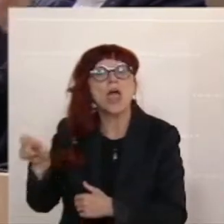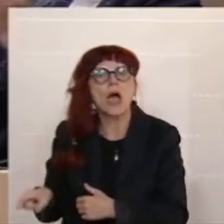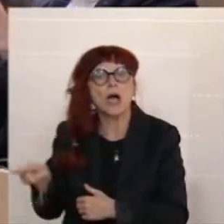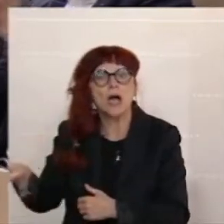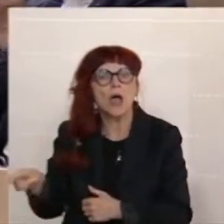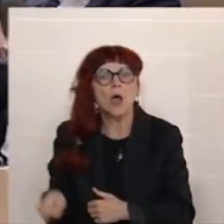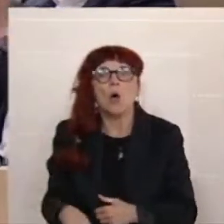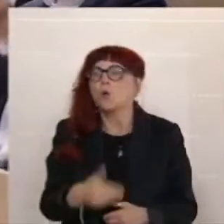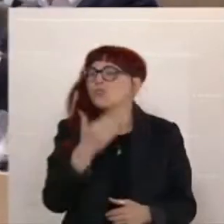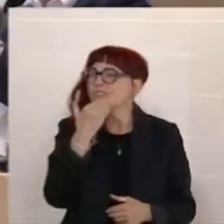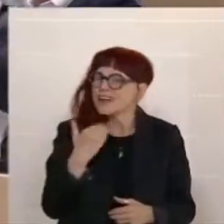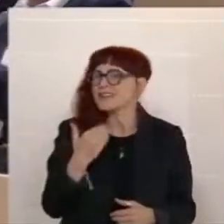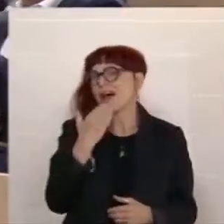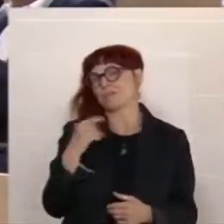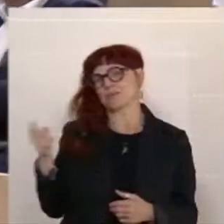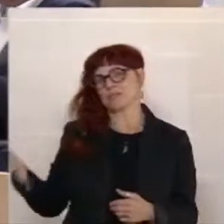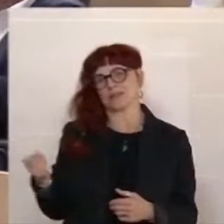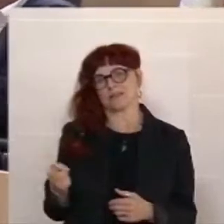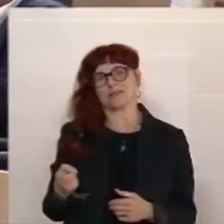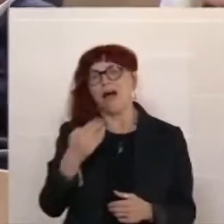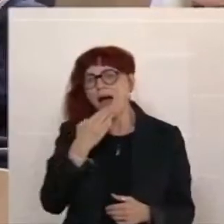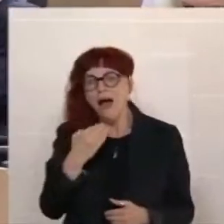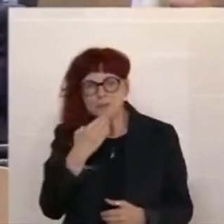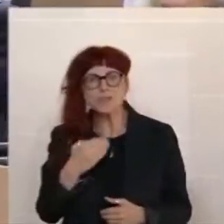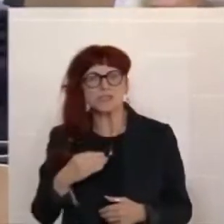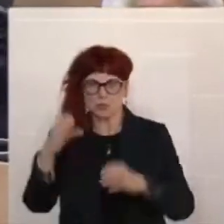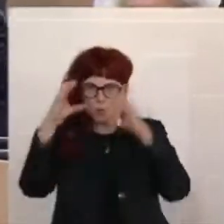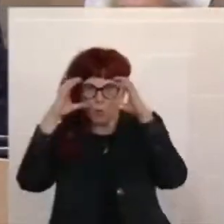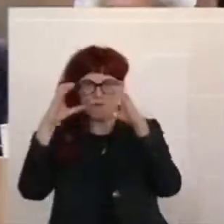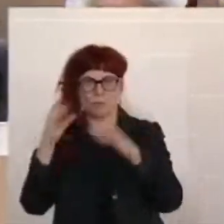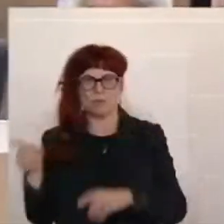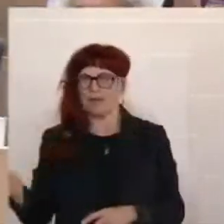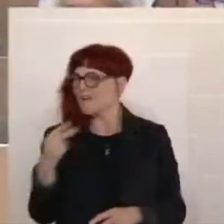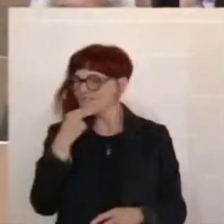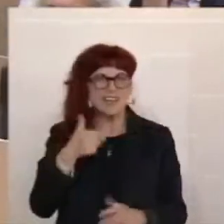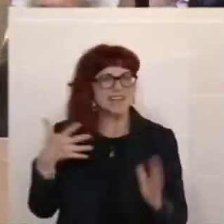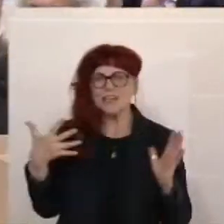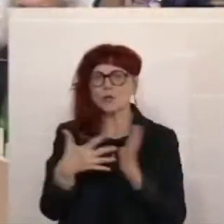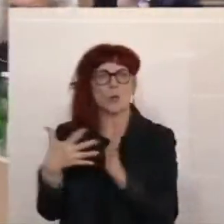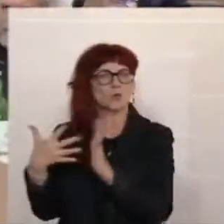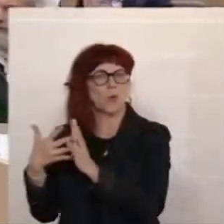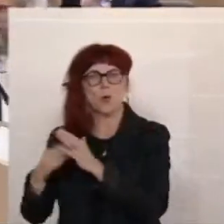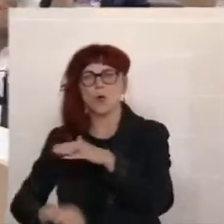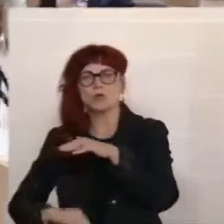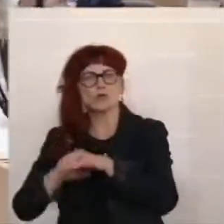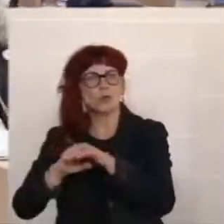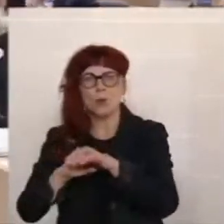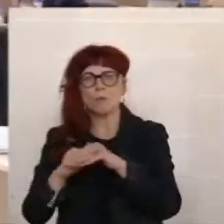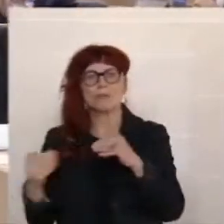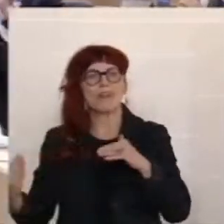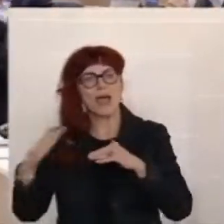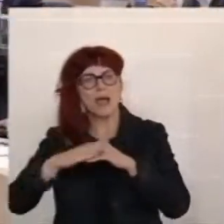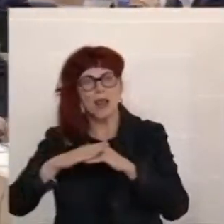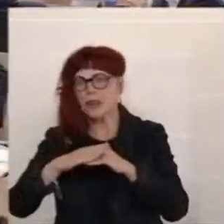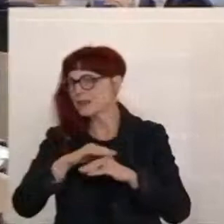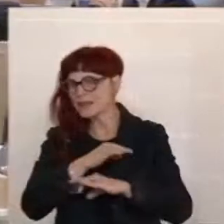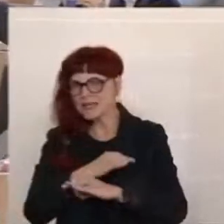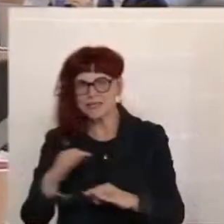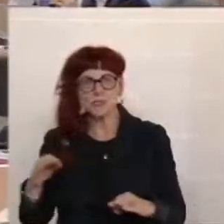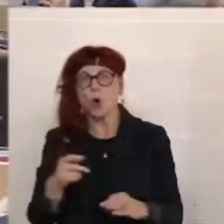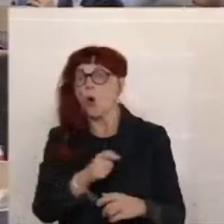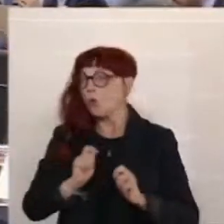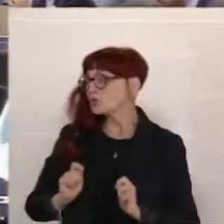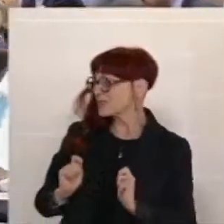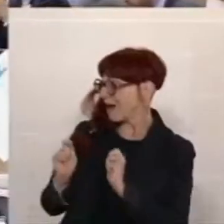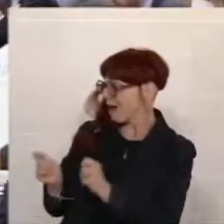will sie keine Kontrolle. Deswegen will sie nichts dagegen tun. Und unsere Anträge, die Richtwerte der Mieten nicht zu